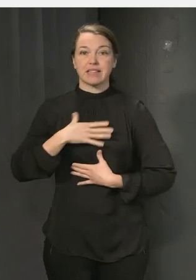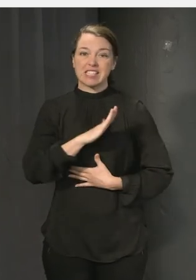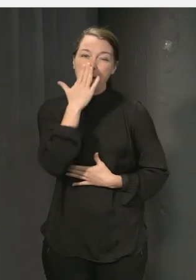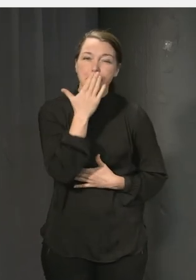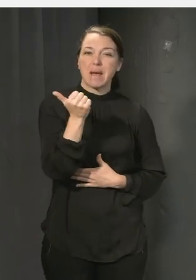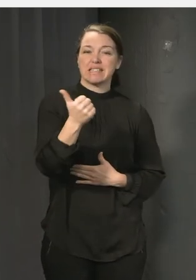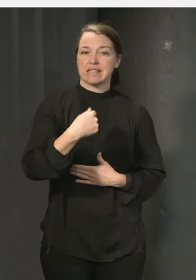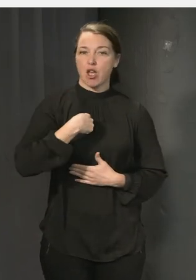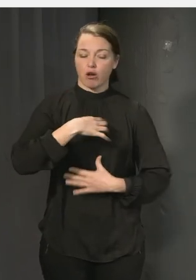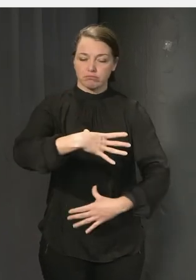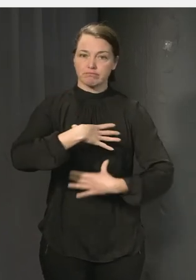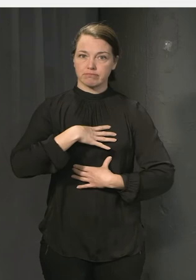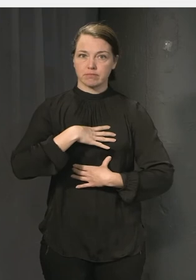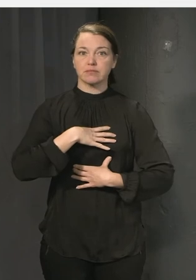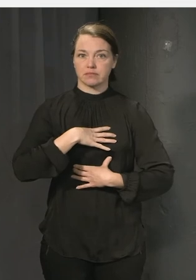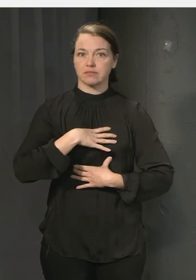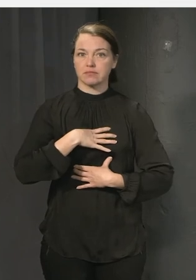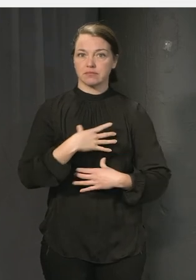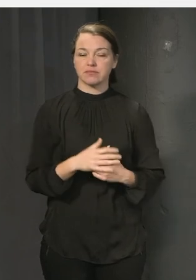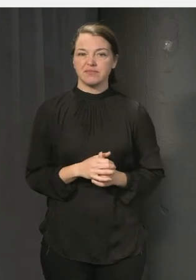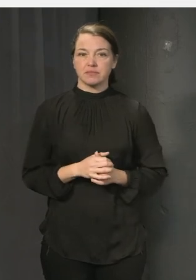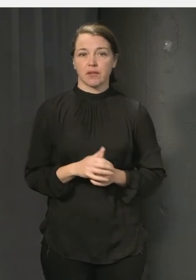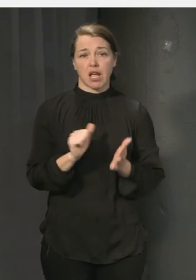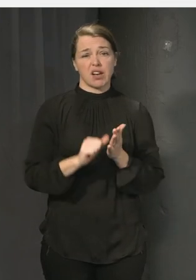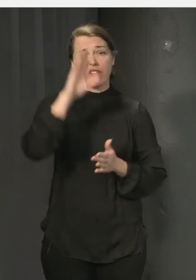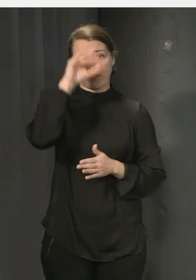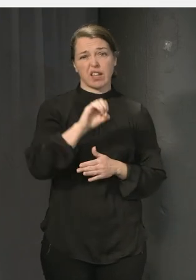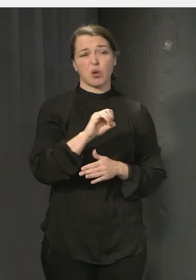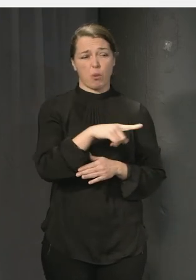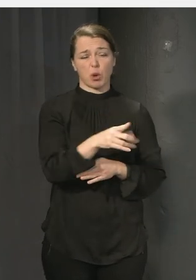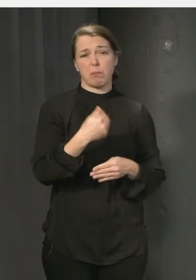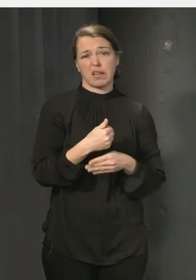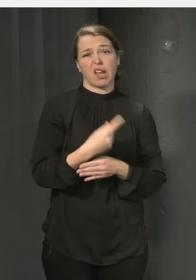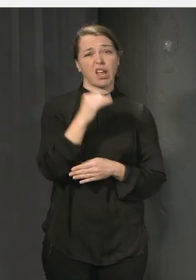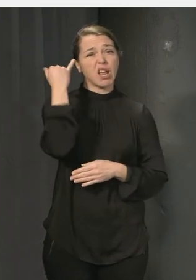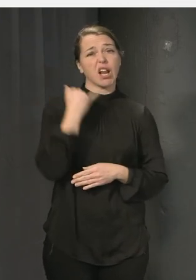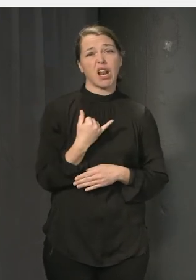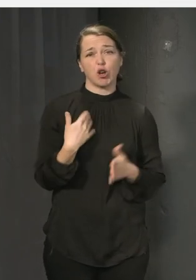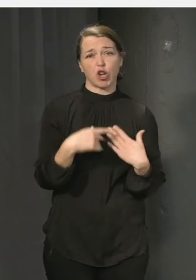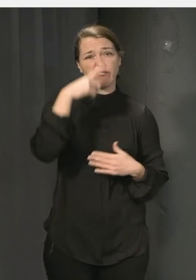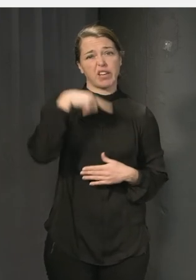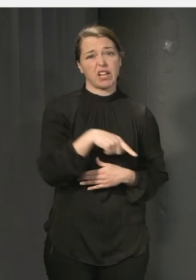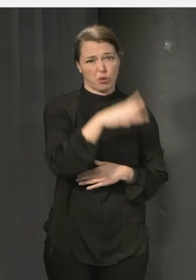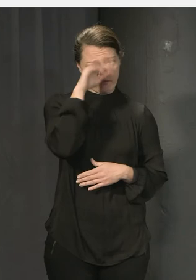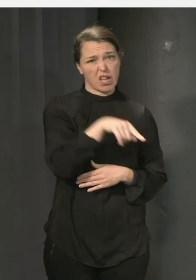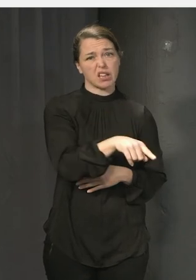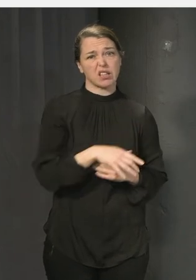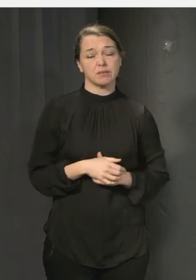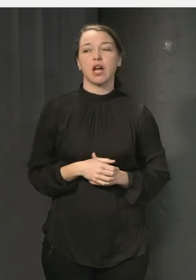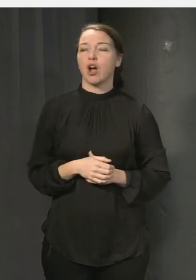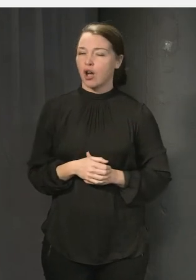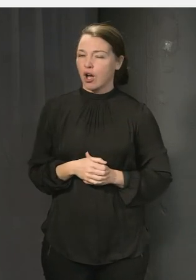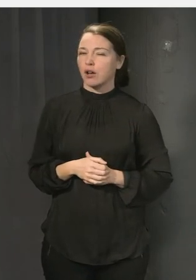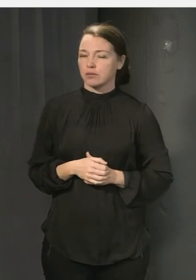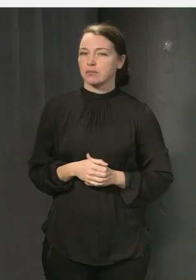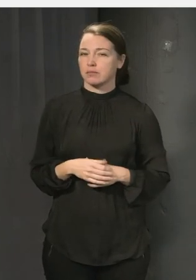de är ganska klara över elever när de är sitt sämsta jag de vet när de gör någonting som inte är bra det får man ju